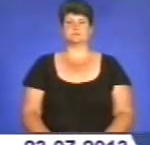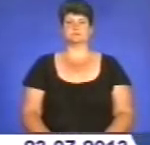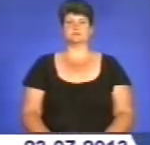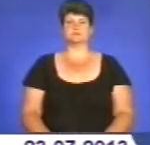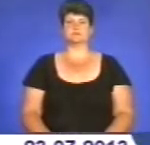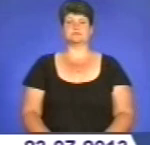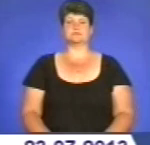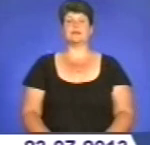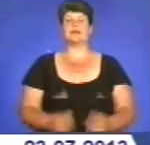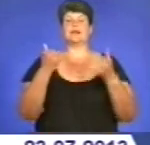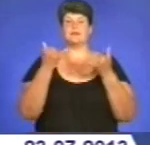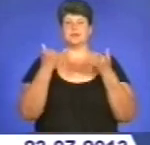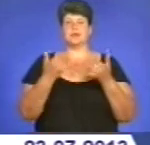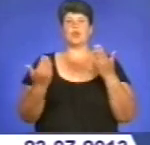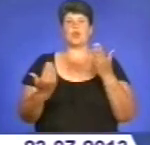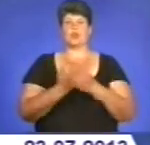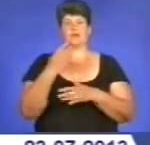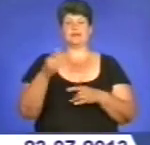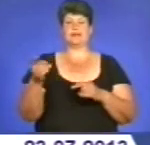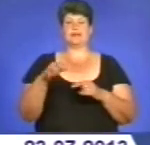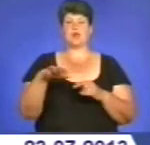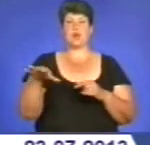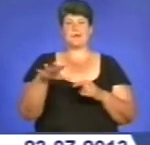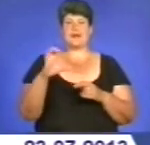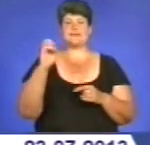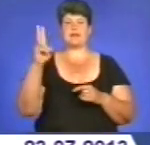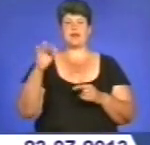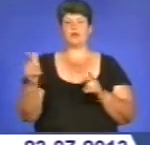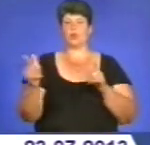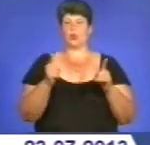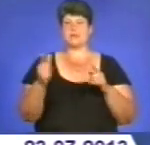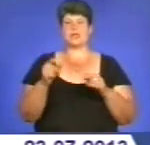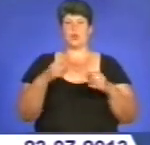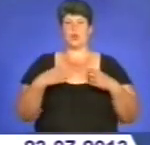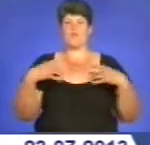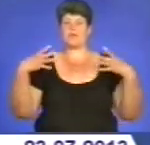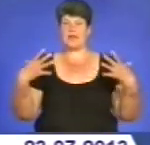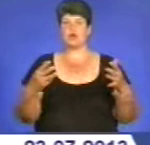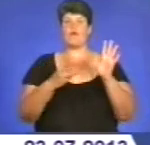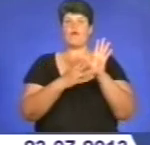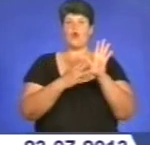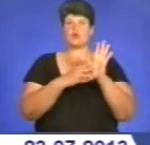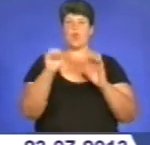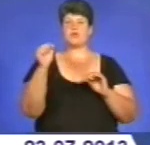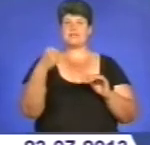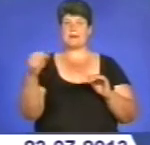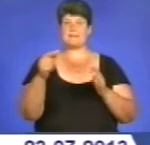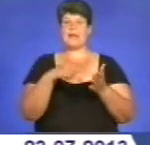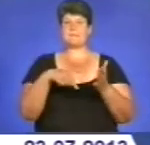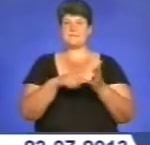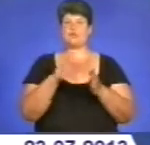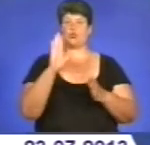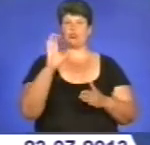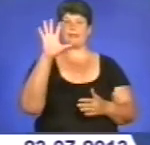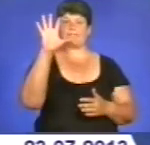А тепер до новин Тернопілля. Скалат готується до ювілею. 8 серпня місту виповниться 500 років.